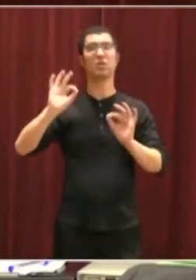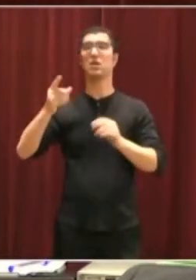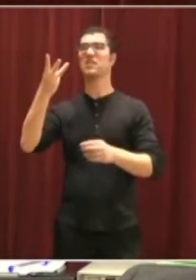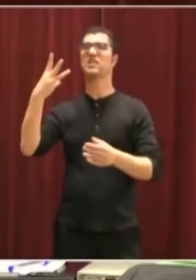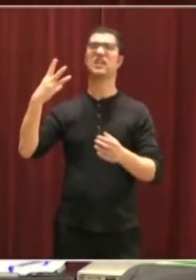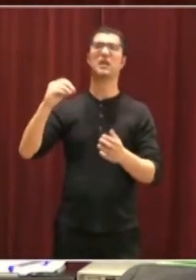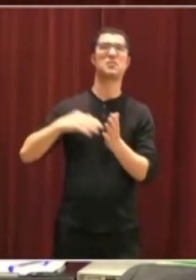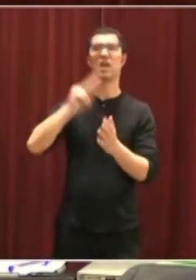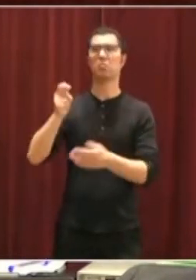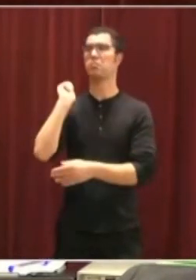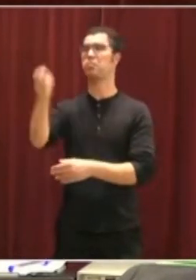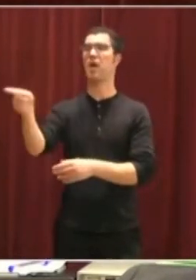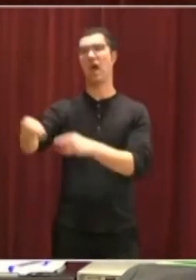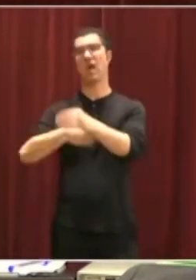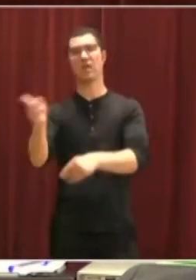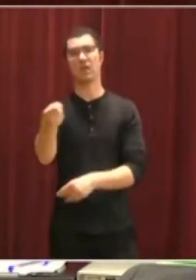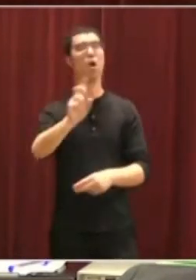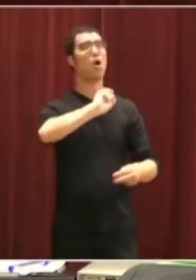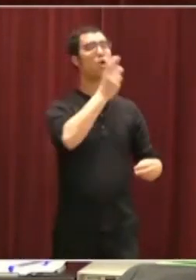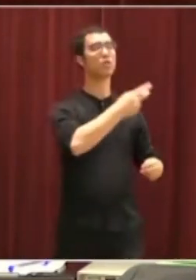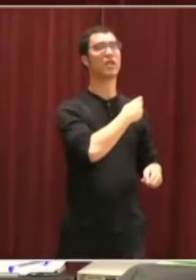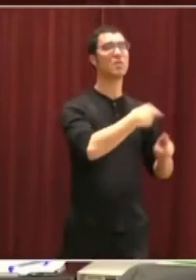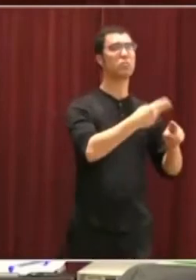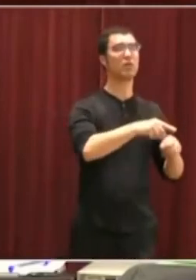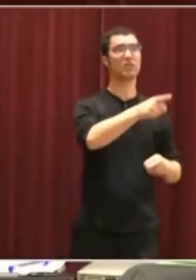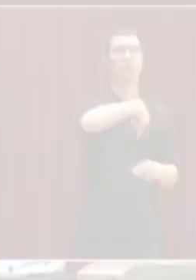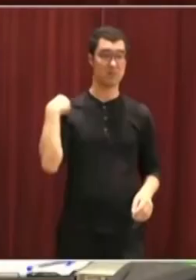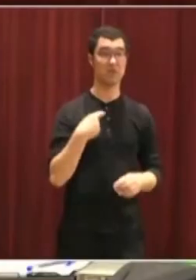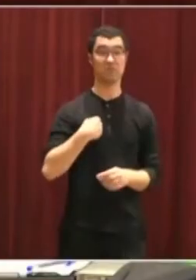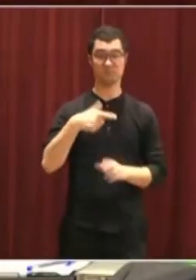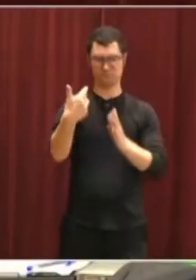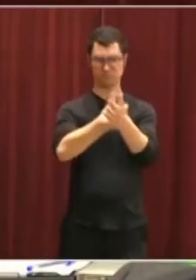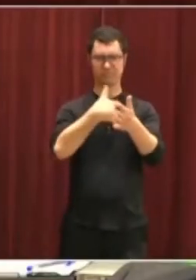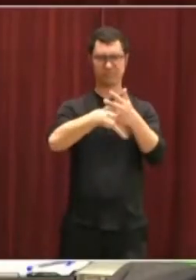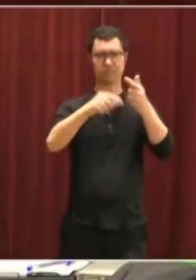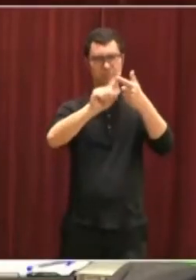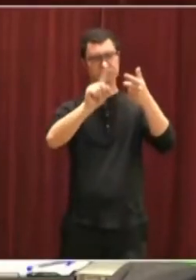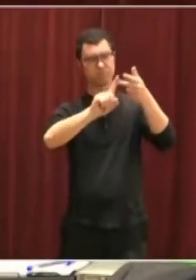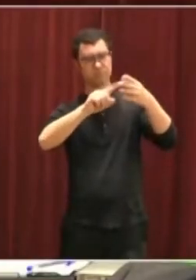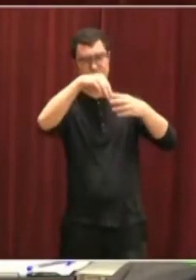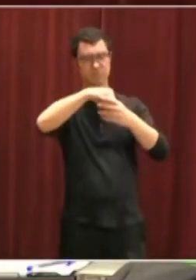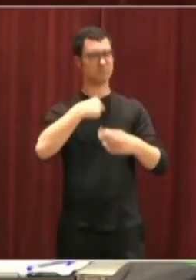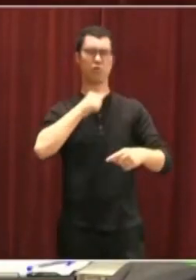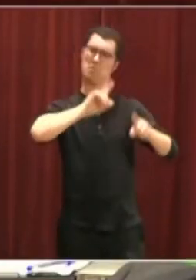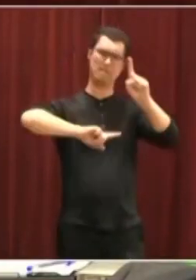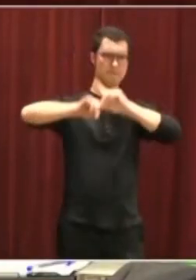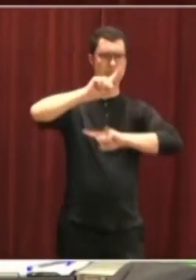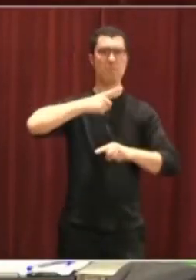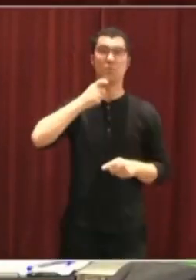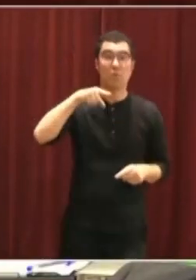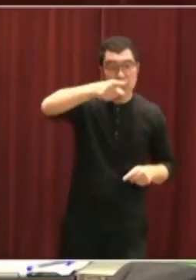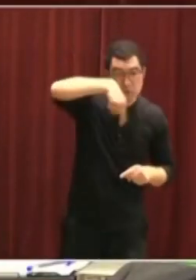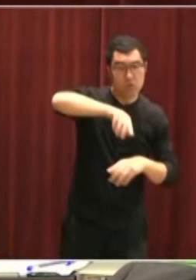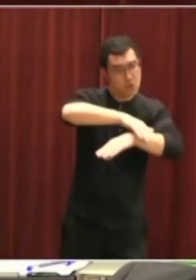i una altra que vostès xerra de política. Vostès van crear una comissió en la monada política. I li demanem, fa comptes del govern col·laborar sense